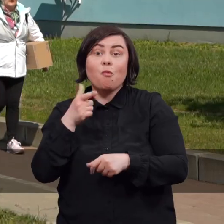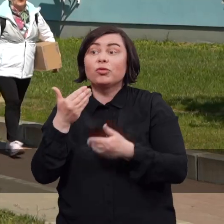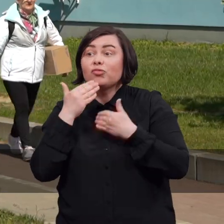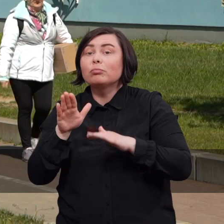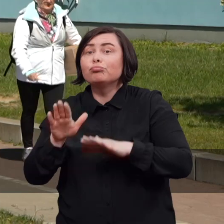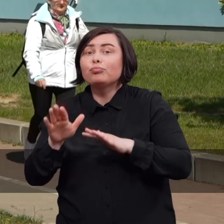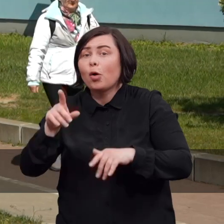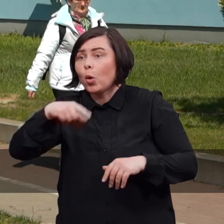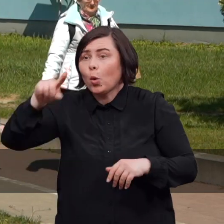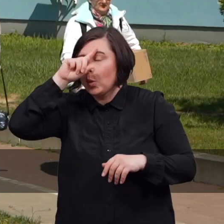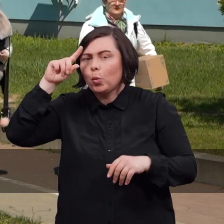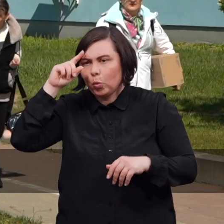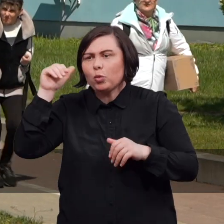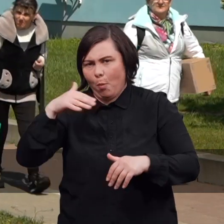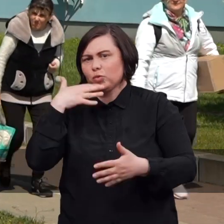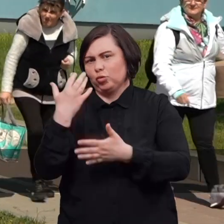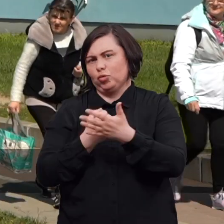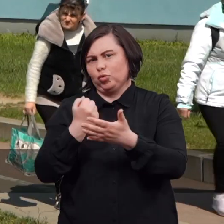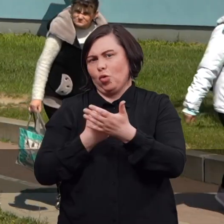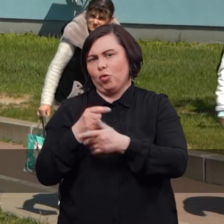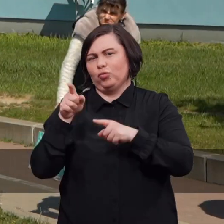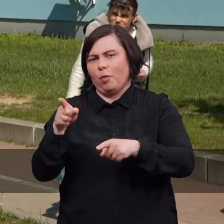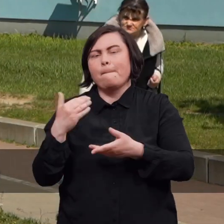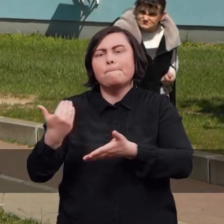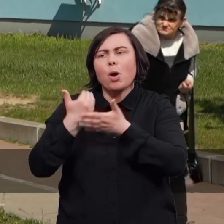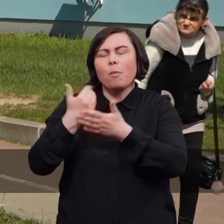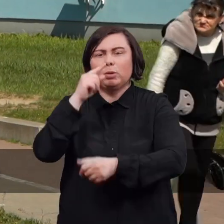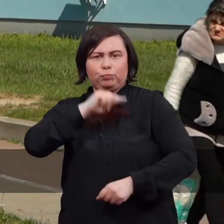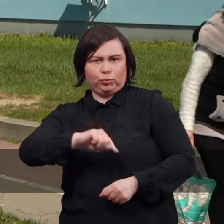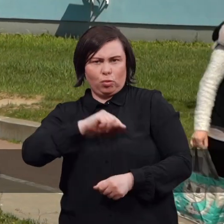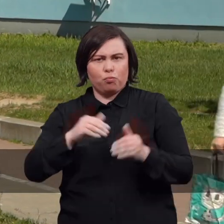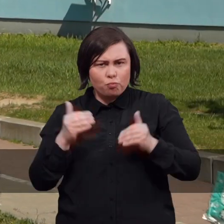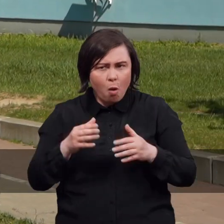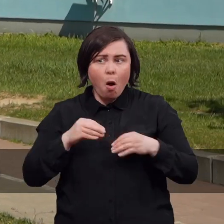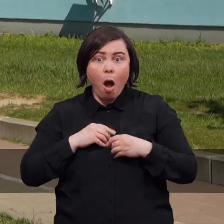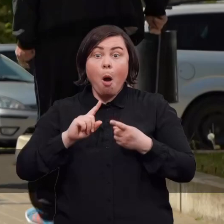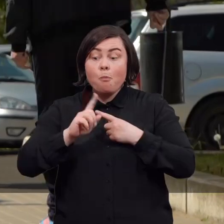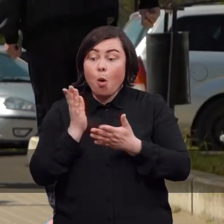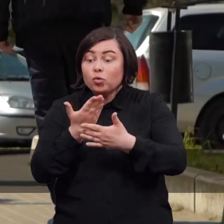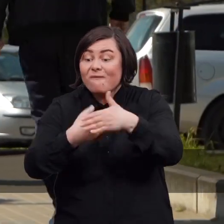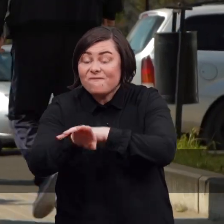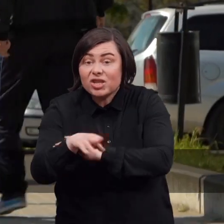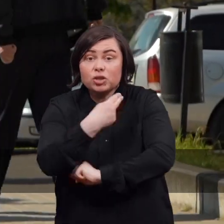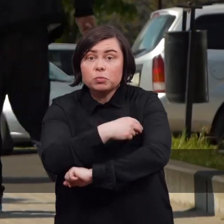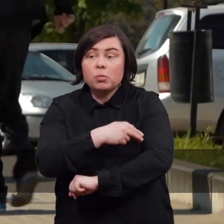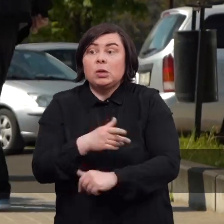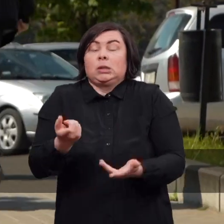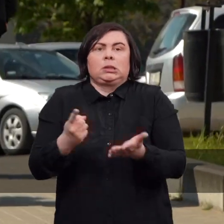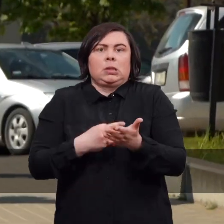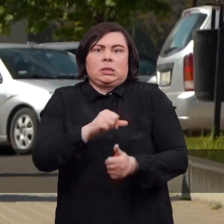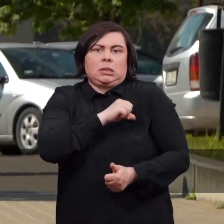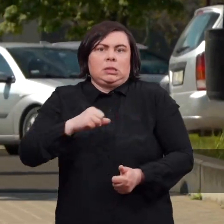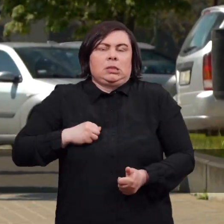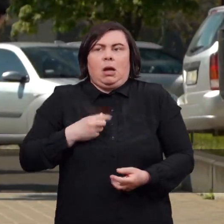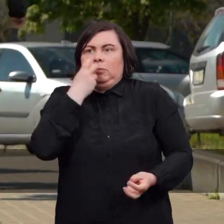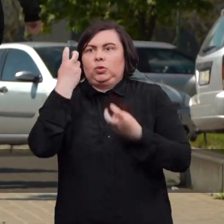że do tej pory w ramach pobytu w szpitalu pacjenci również mogli skorzystać m.in. z pomocy psychologicznej, ale już po wyjściu ze szpitala